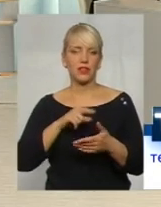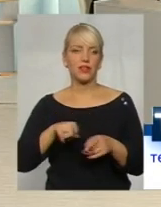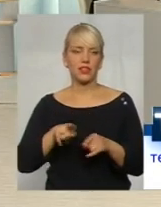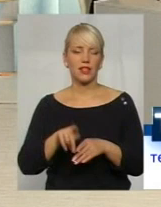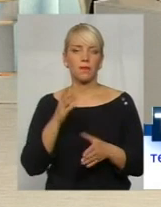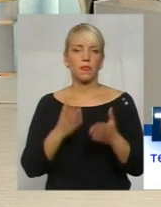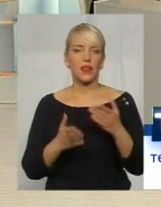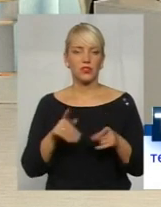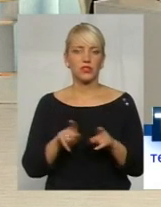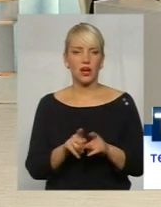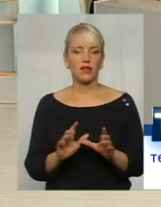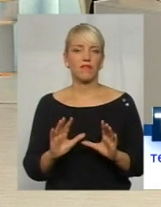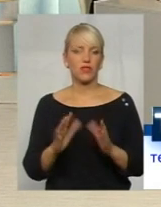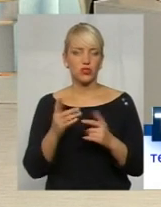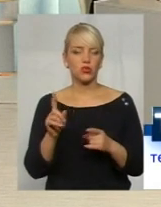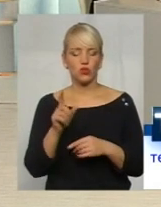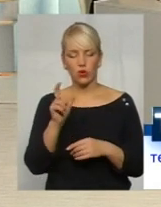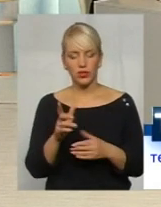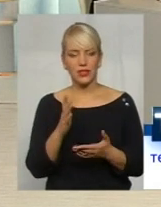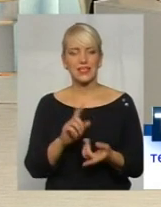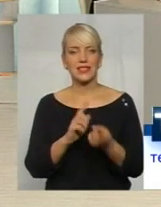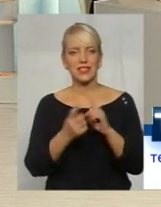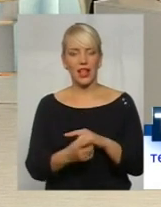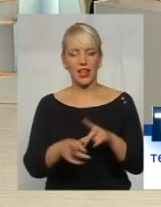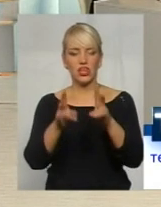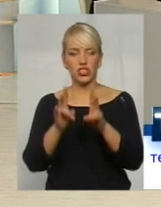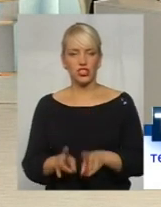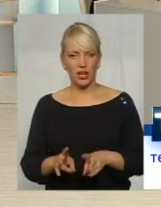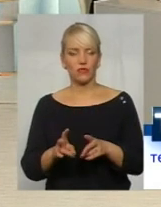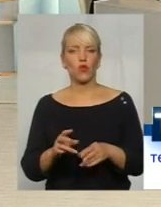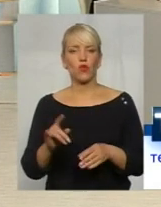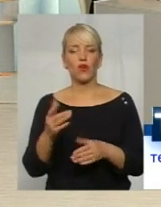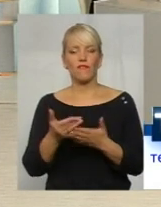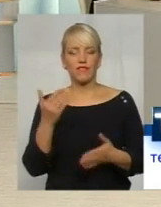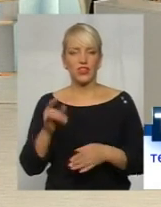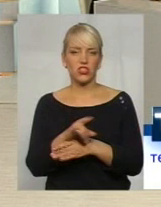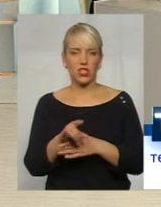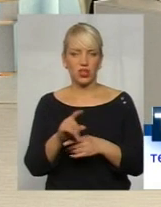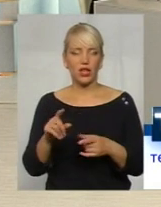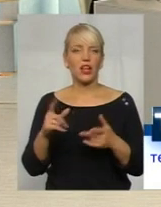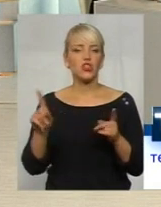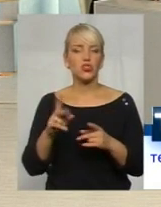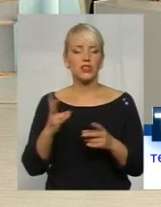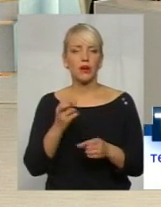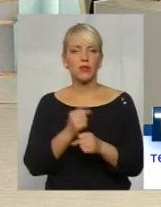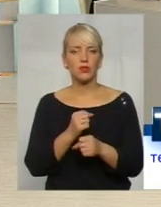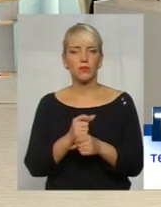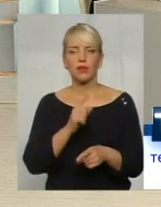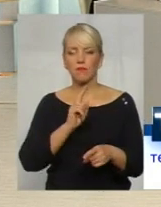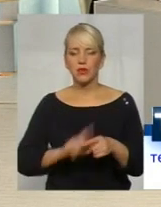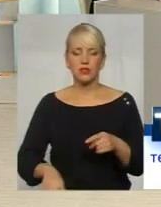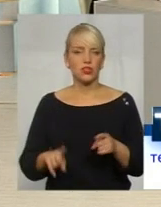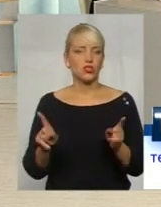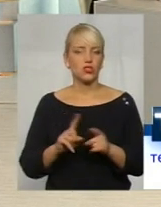Якщо вже так вийшло, що людина стала жертвою шахрая, що їй потрібно максимально швидко зробити, щоб,